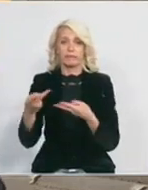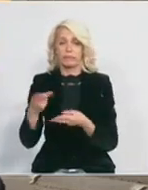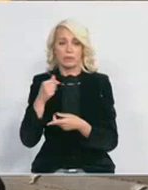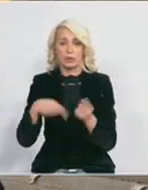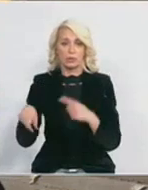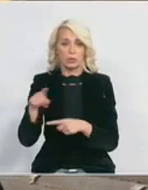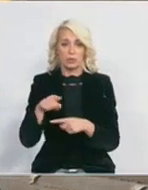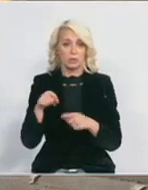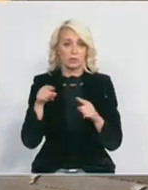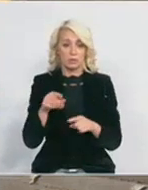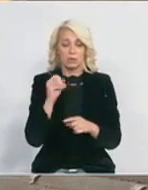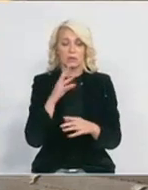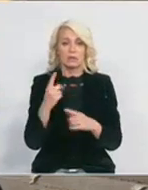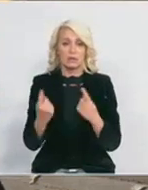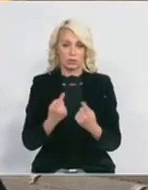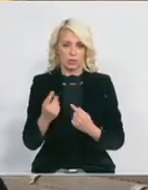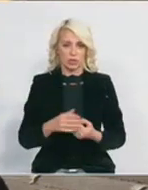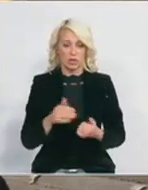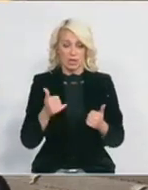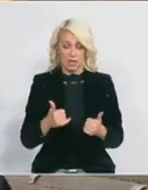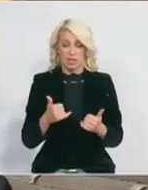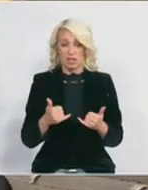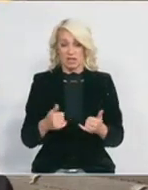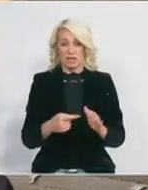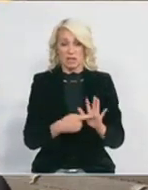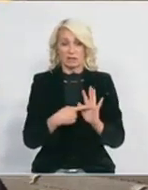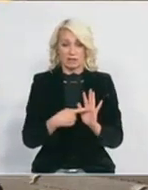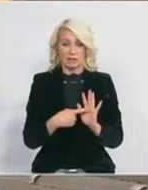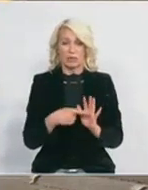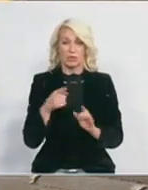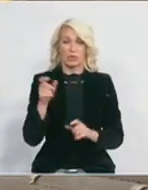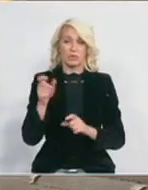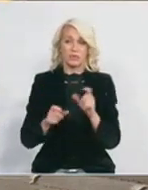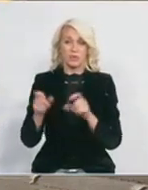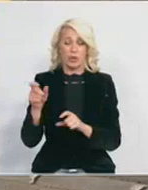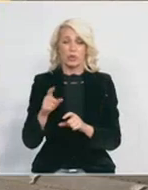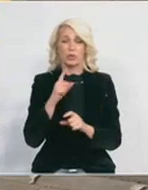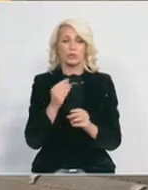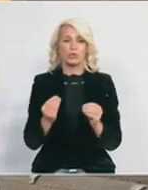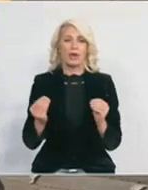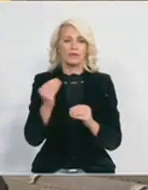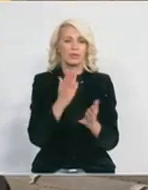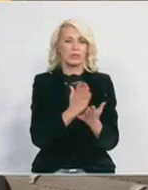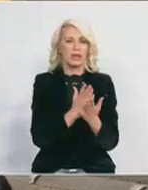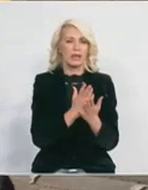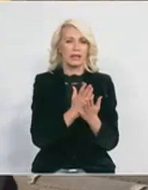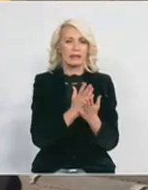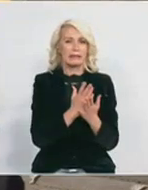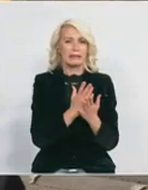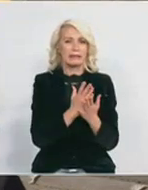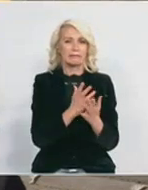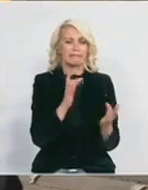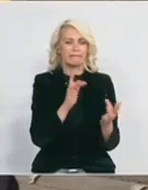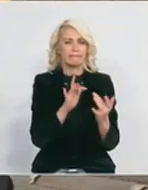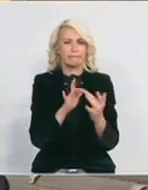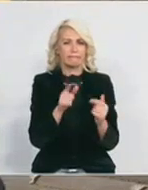najviše pogođeni. Čite ovo priču i ovo se sad pokazuje da pored ovih lica koji su bili najviše izloženi udaru korone ili COVID